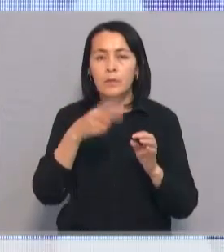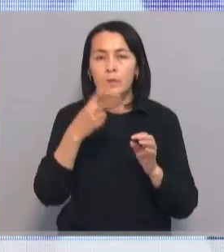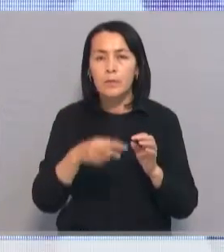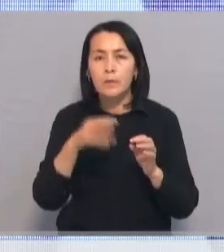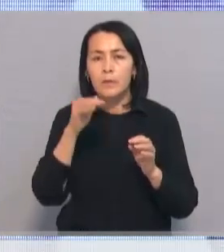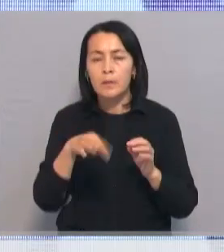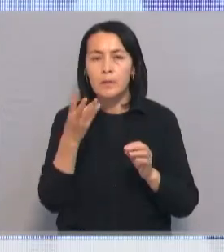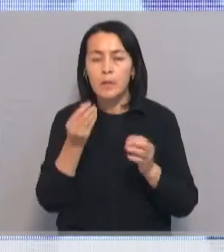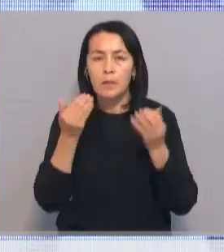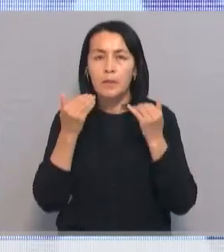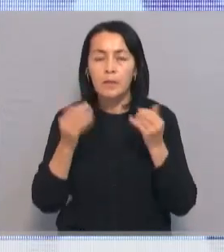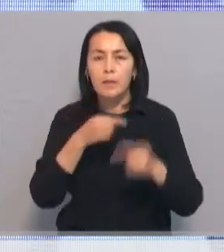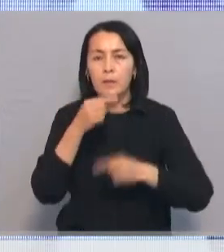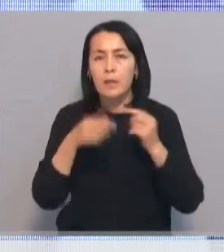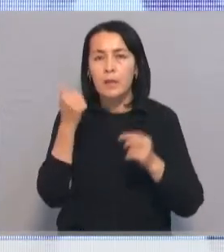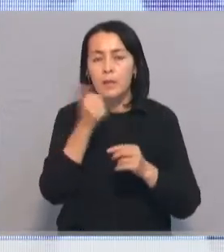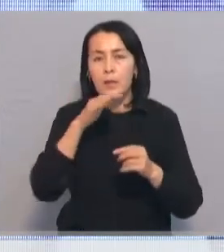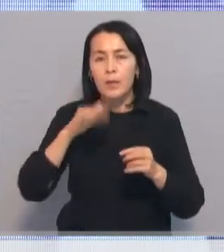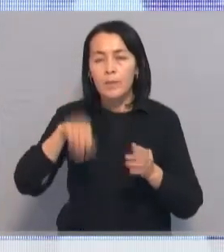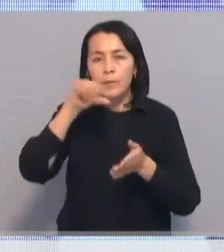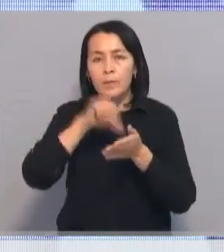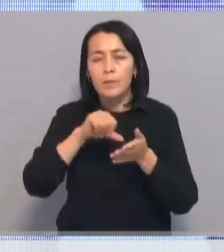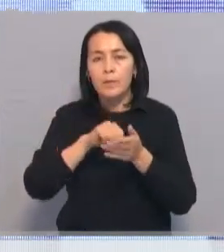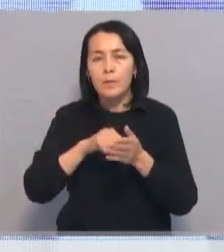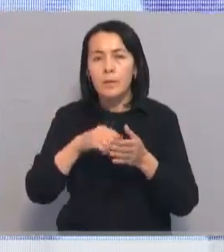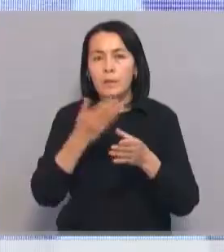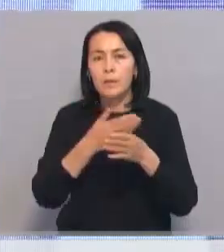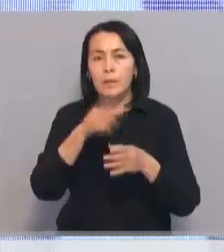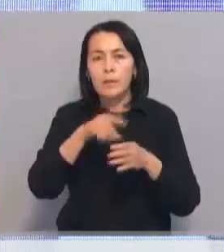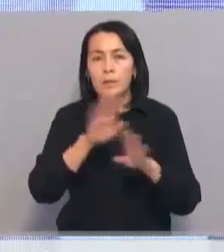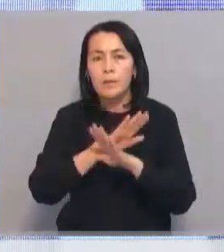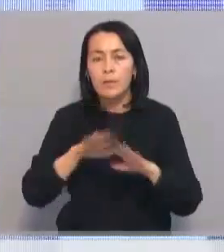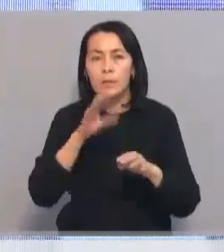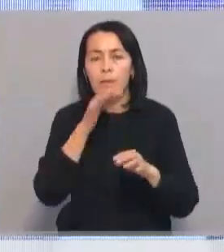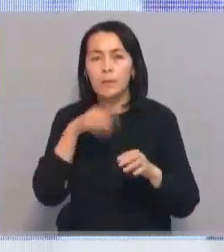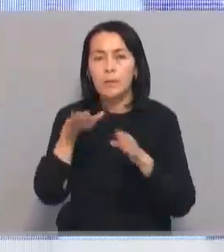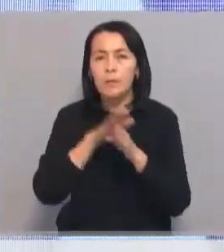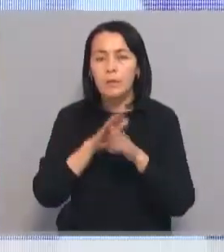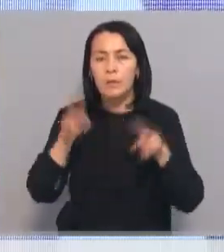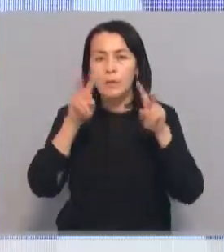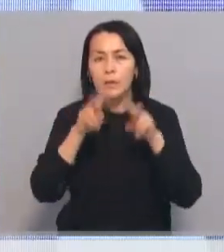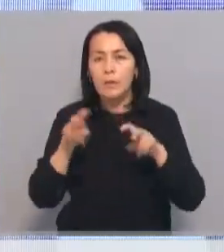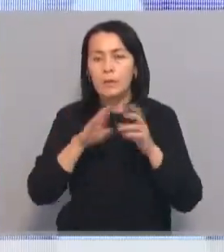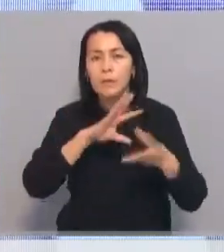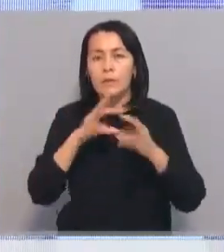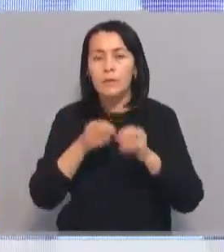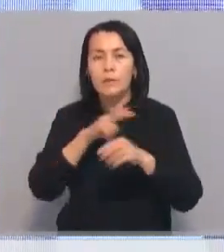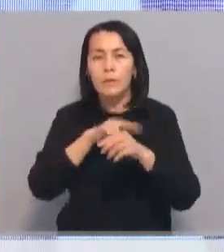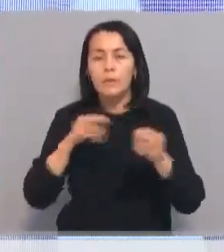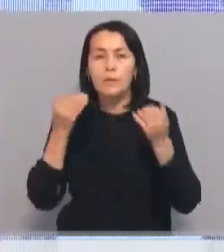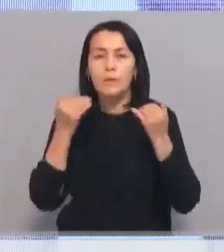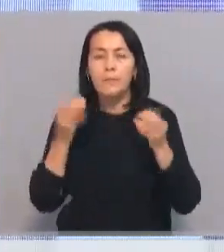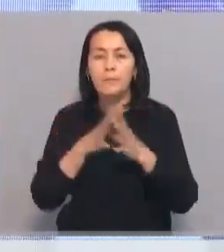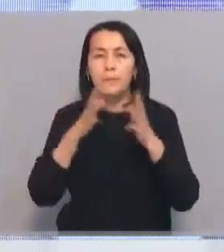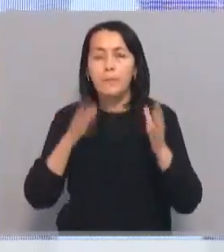тысяч тенге. Через неделю после внедрения бескондукторной системы мы начали проводить рейды совместно с полицейскими.